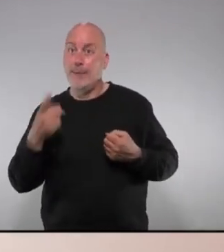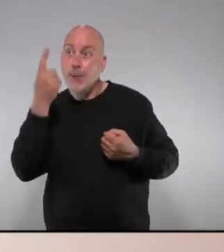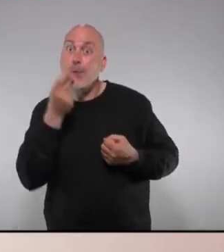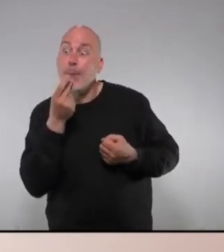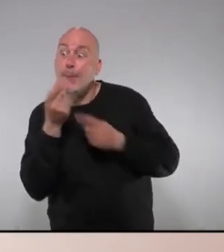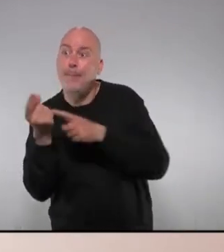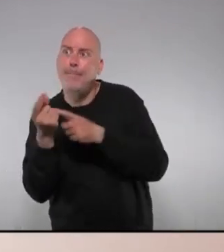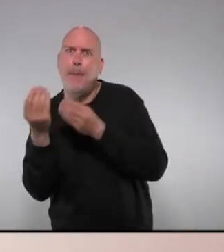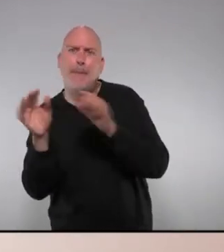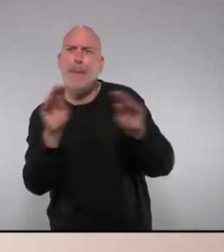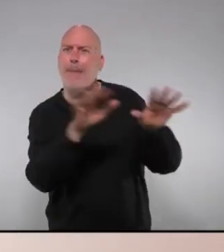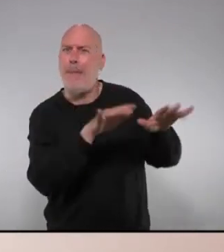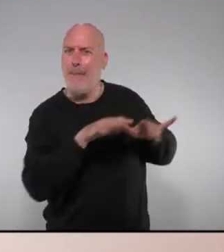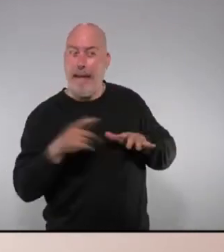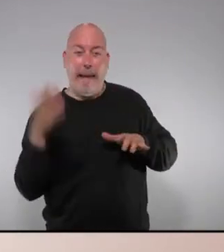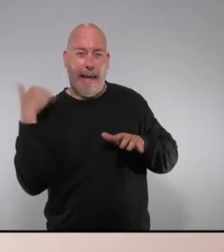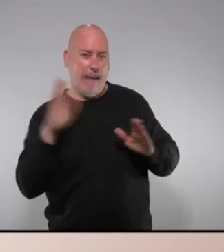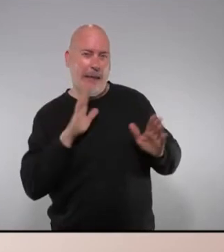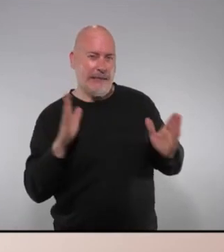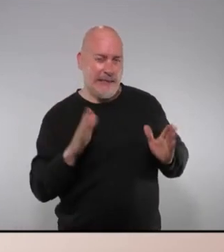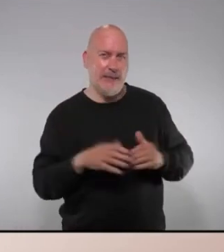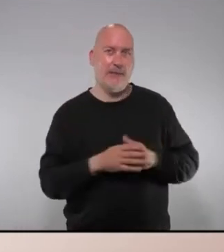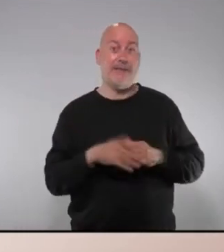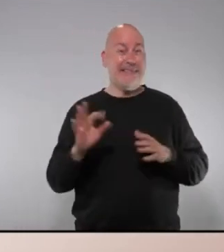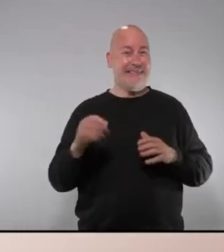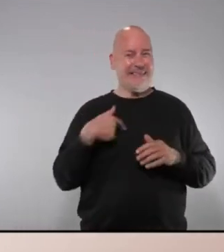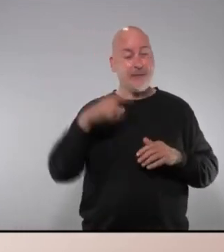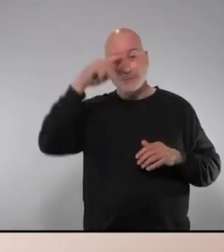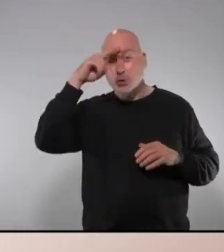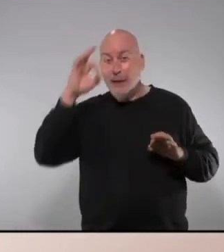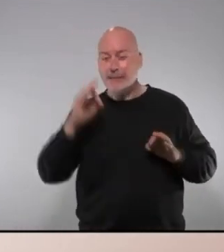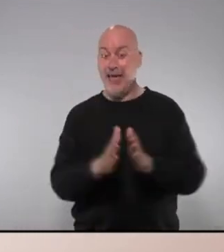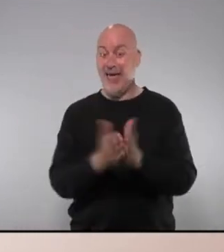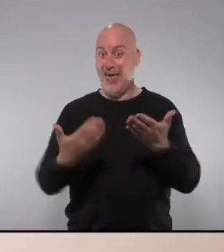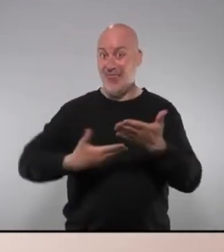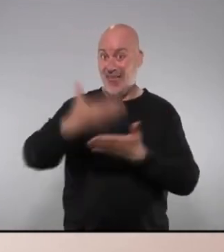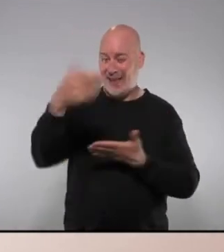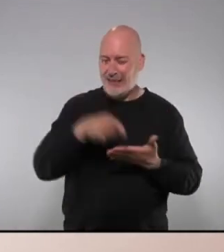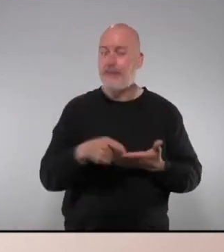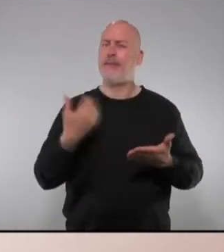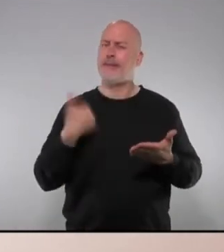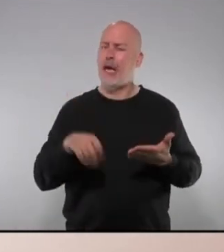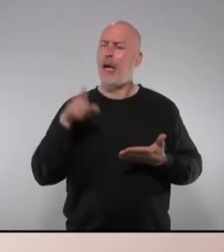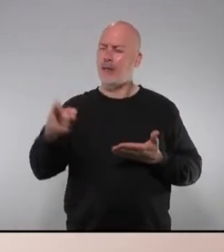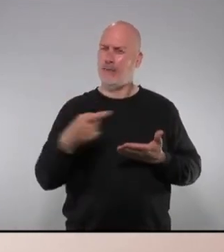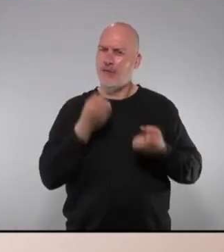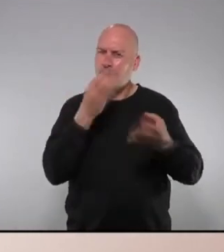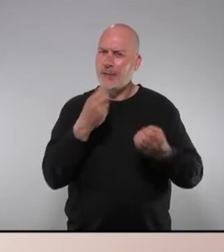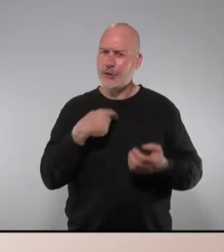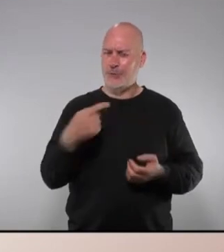De moment seguim molt preocupats i alarmants l'aparició als diaris d'informacions dubtoses sobre activitats